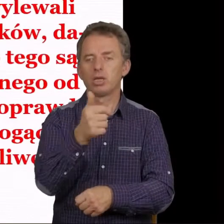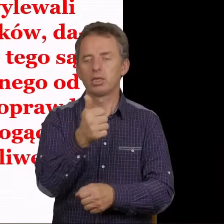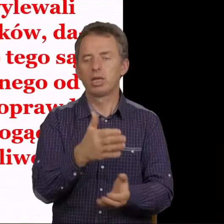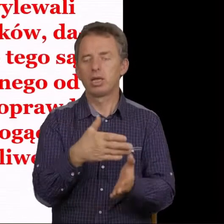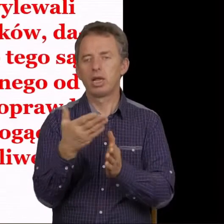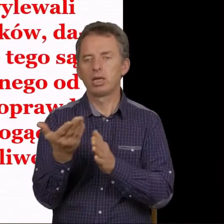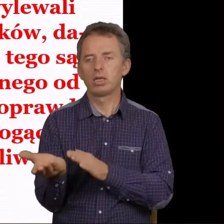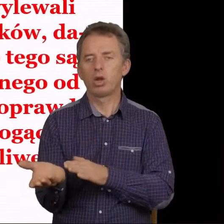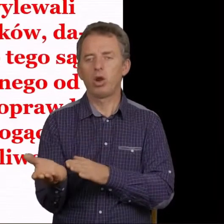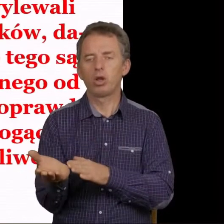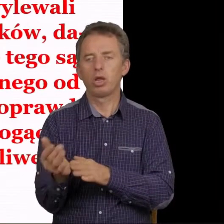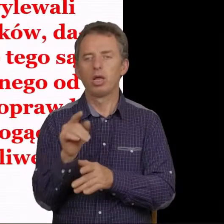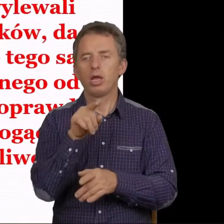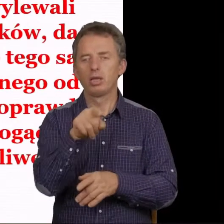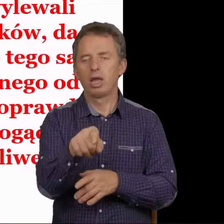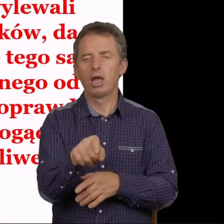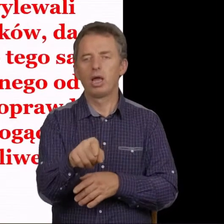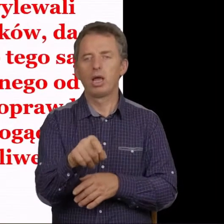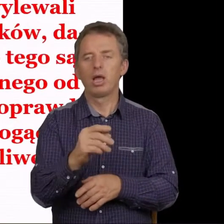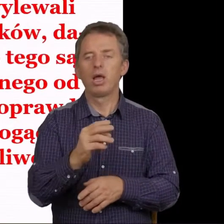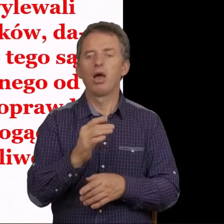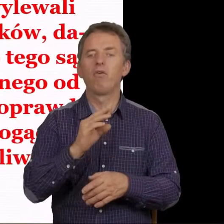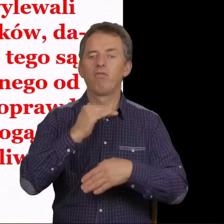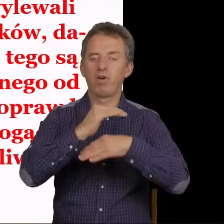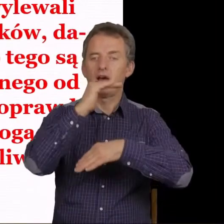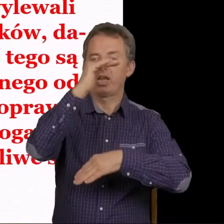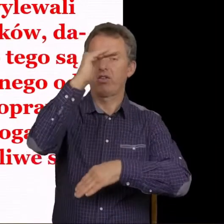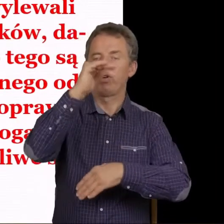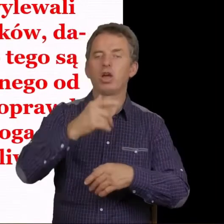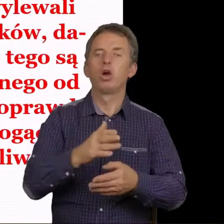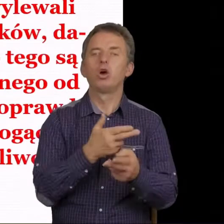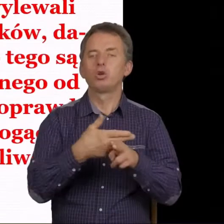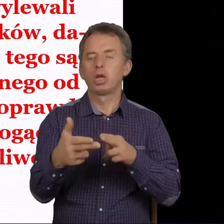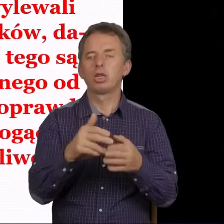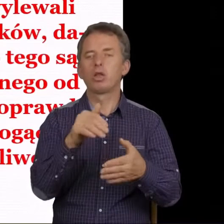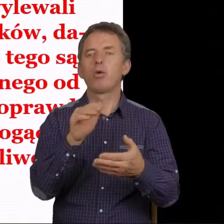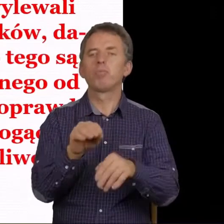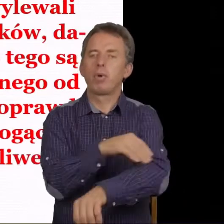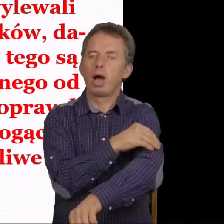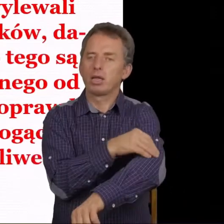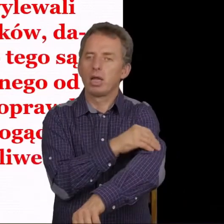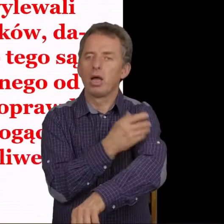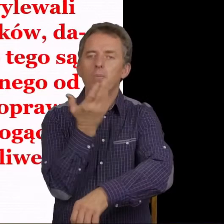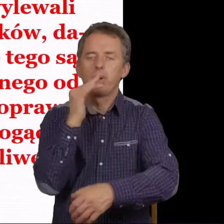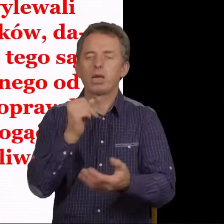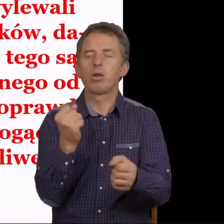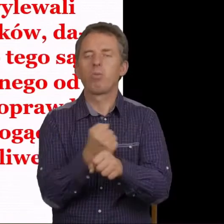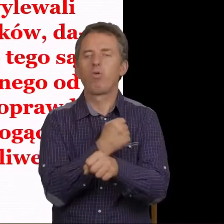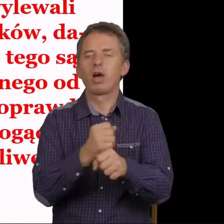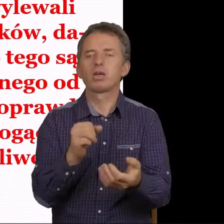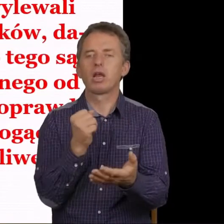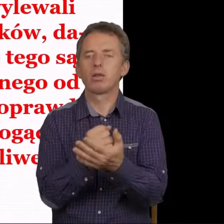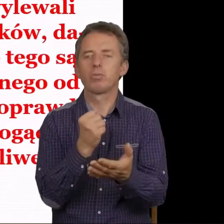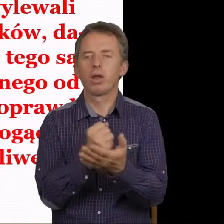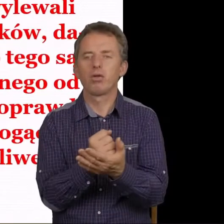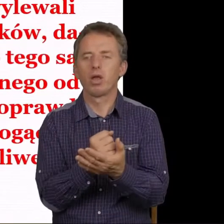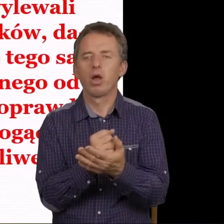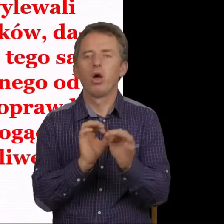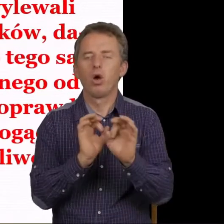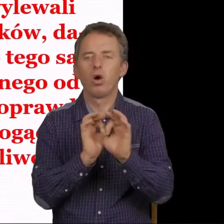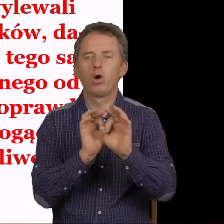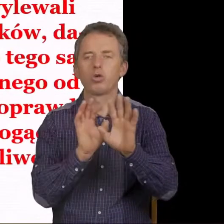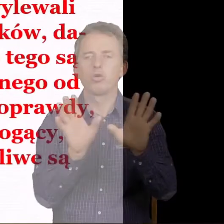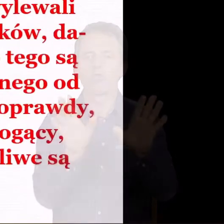strony w tej warstwie czysto materialnej to naprawdę jest bardzo poważna sprawa. Ale my oczywiście